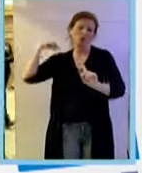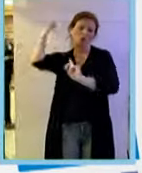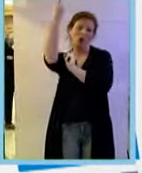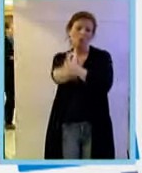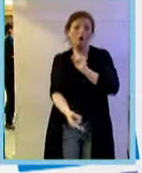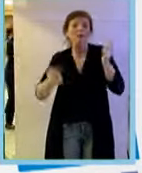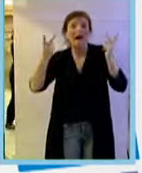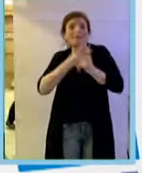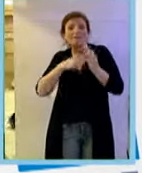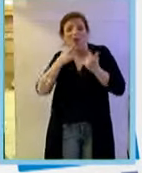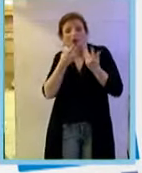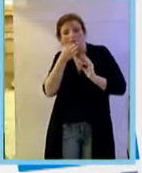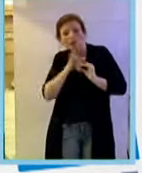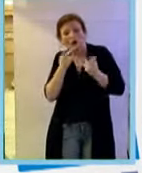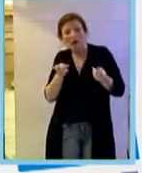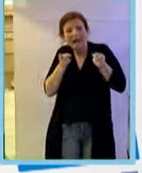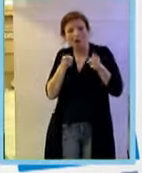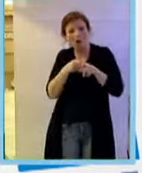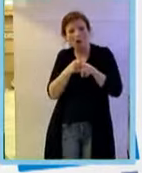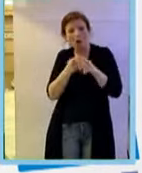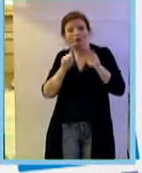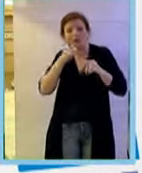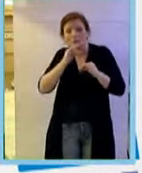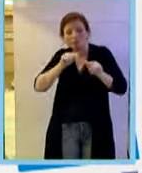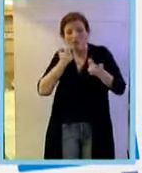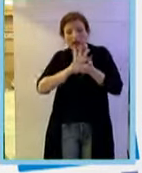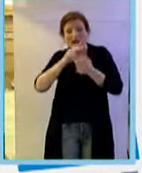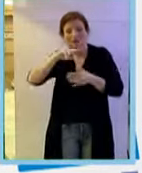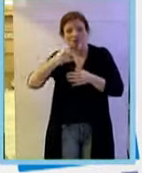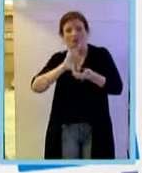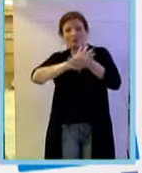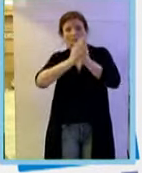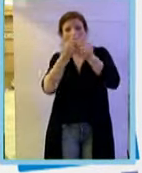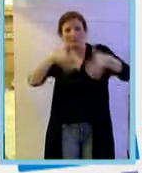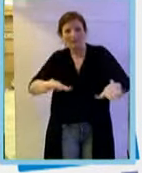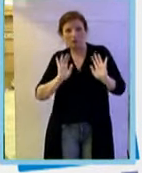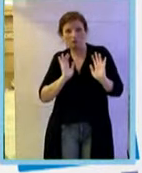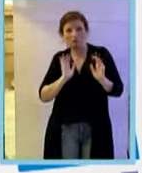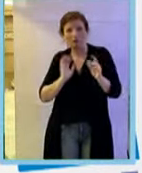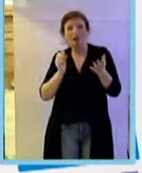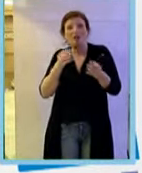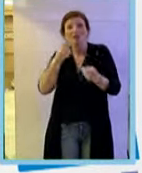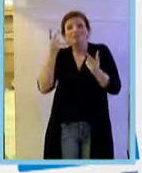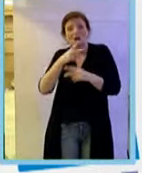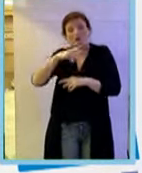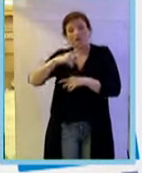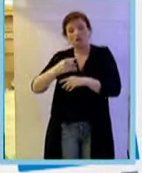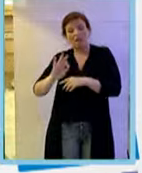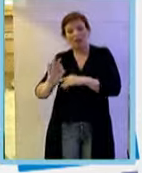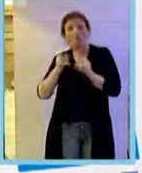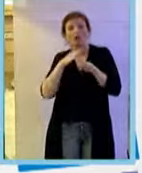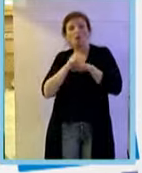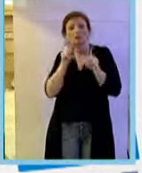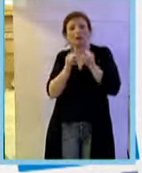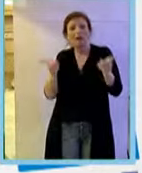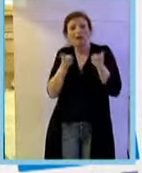dopo, ma abbiamo realizzato degli anticorpi neutralizzanti del VEGF utilizzando il VEGF umano come antigene.